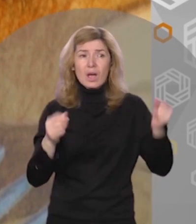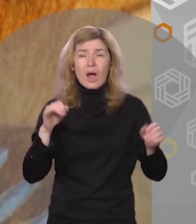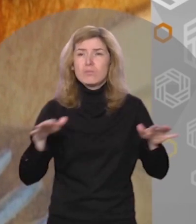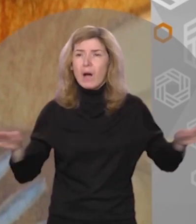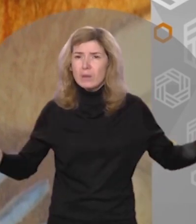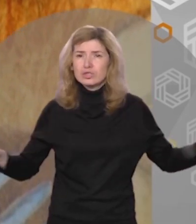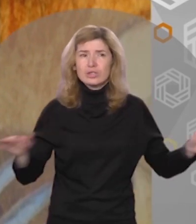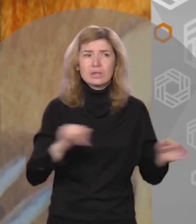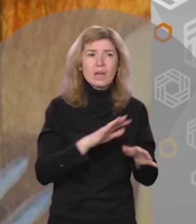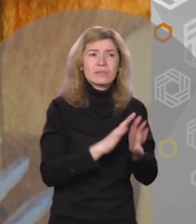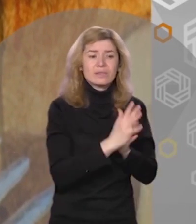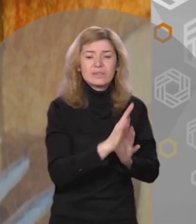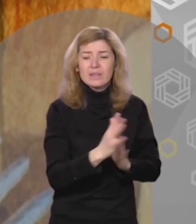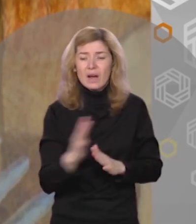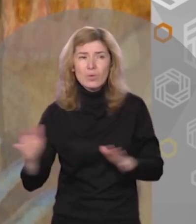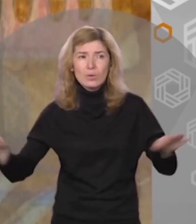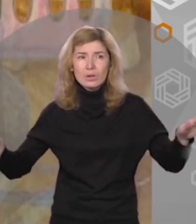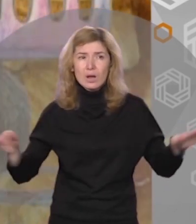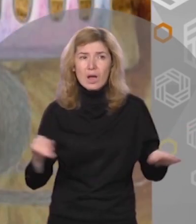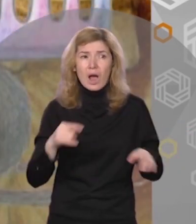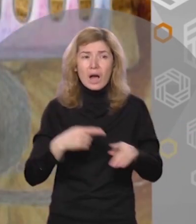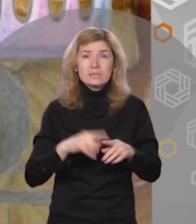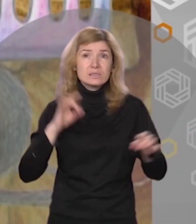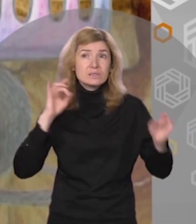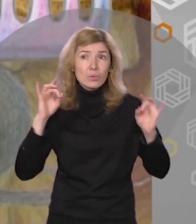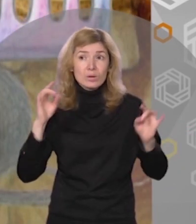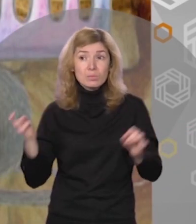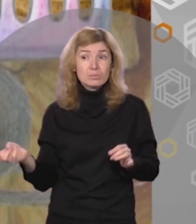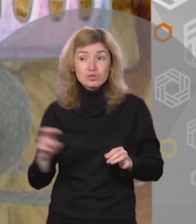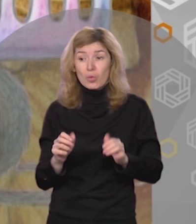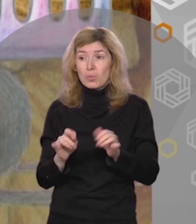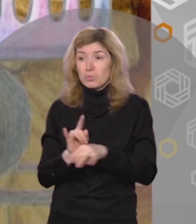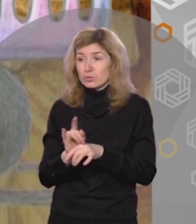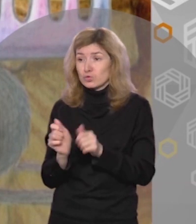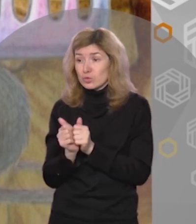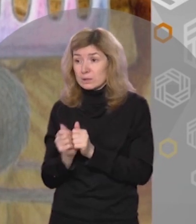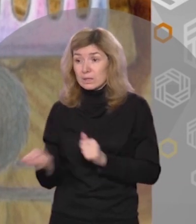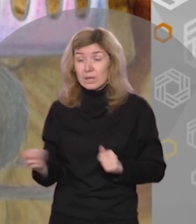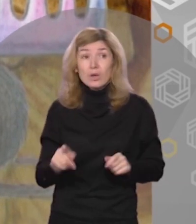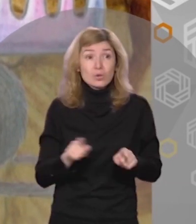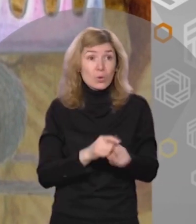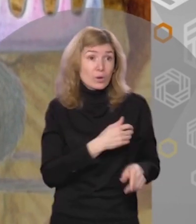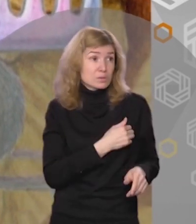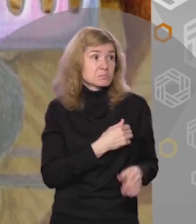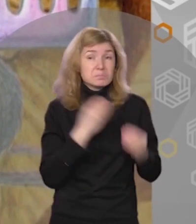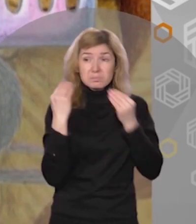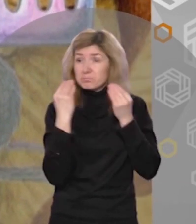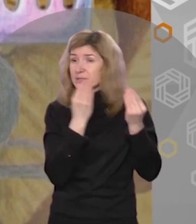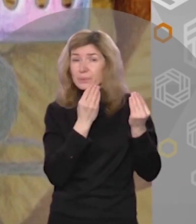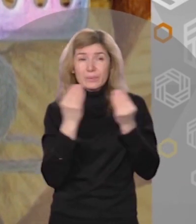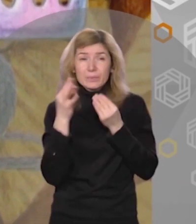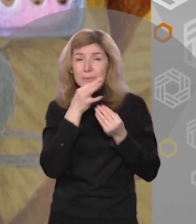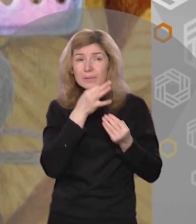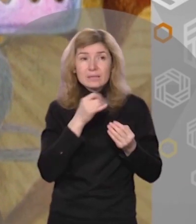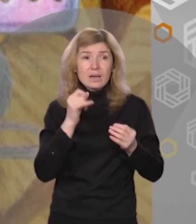бабочках, порхающих над травой. На эти звуки прибежал мышонок, сосед, и тоже захотел посвистеть на расческе.